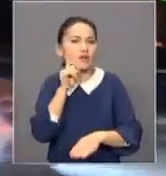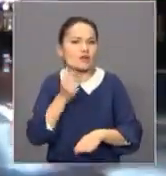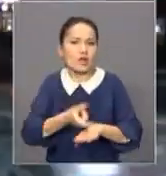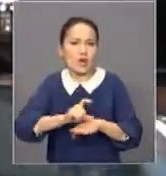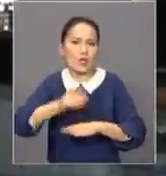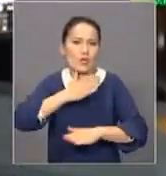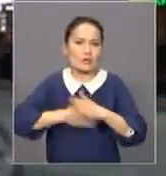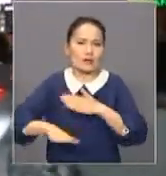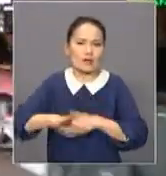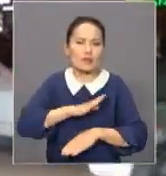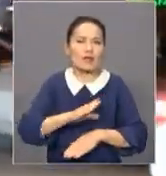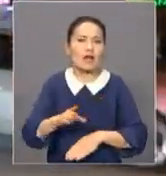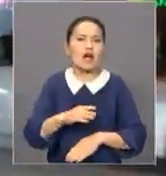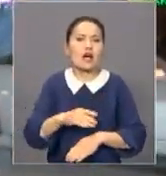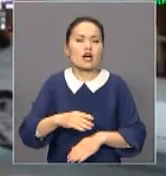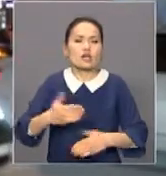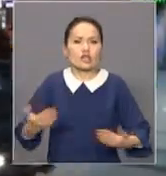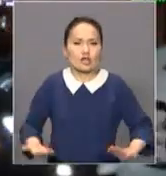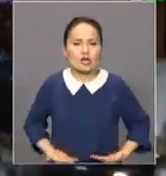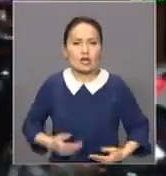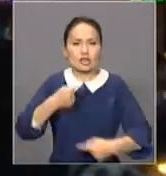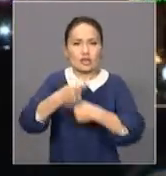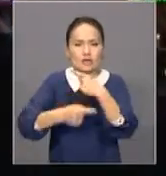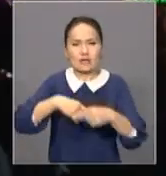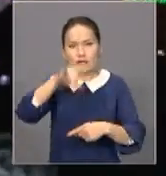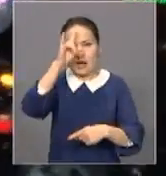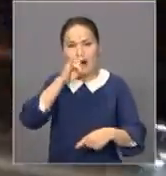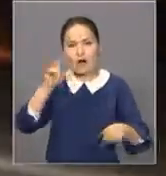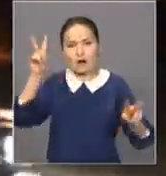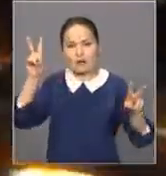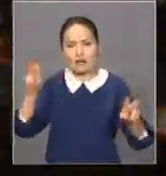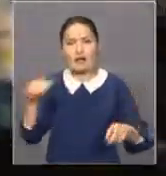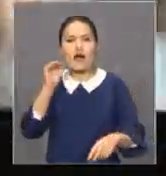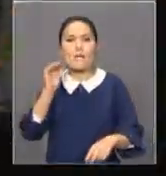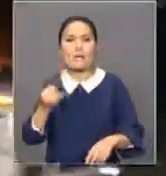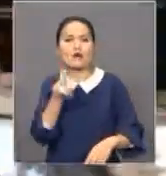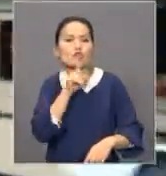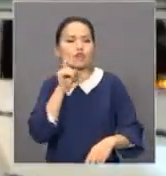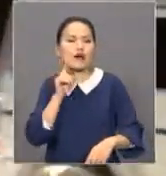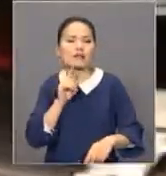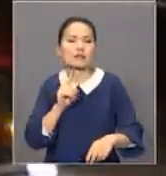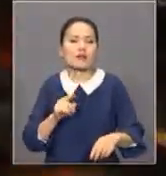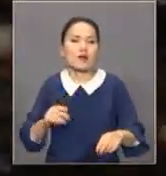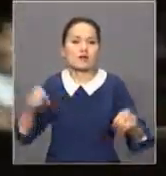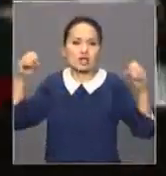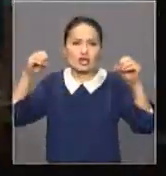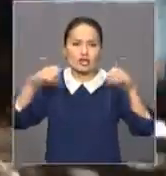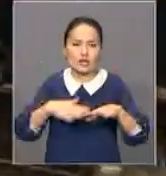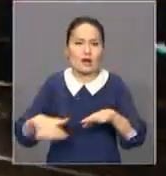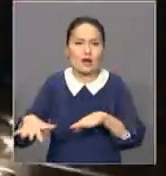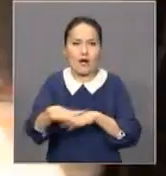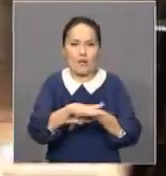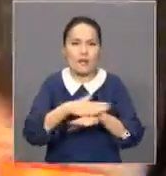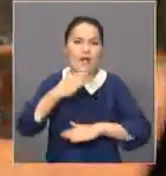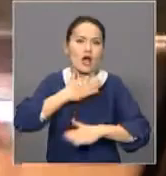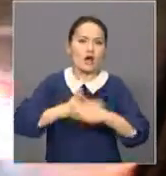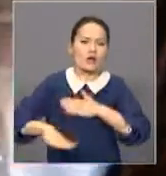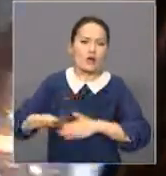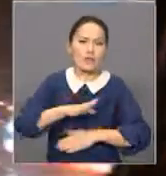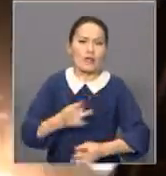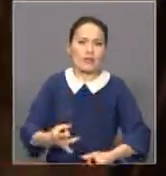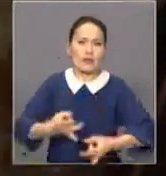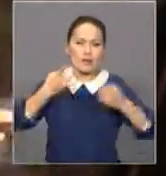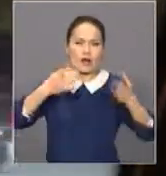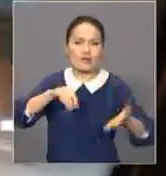жария етілген соң жасасын Қазақстан деп ұрандатқан мұңдаған жас Астана алаңына жиналдым. Одан соң қалакөшілерін афта шүрімен